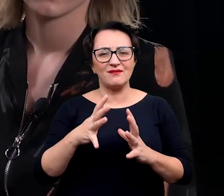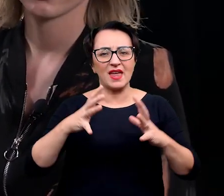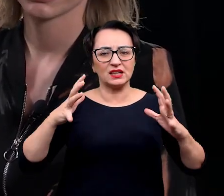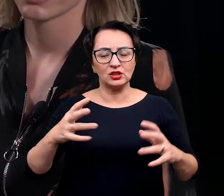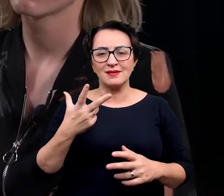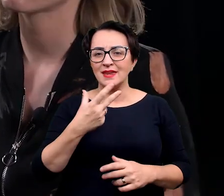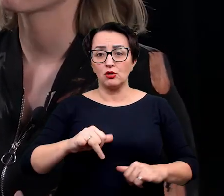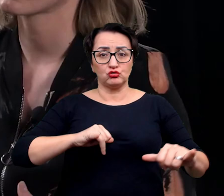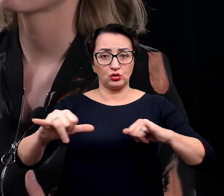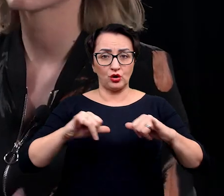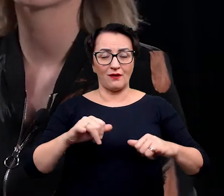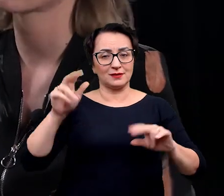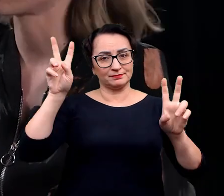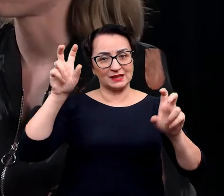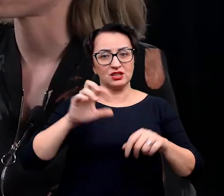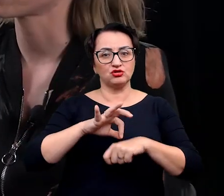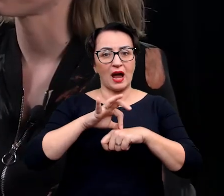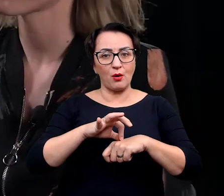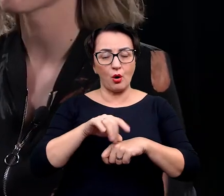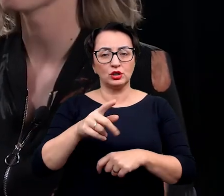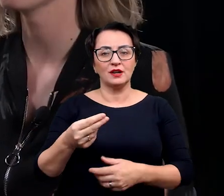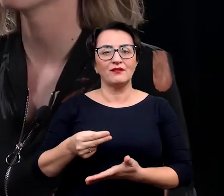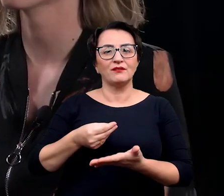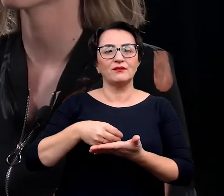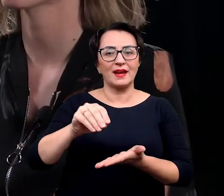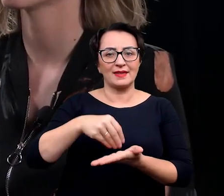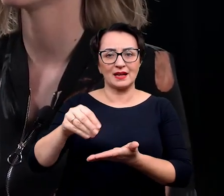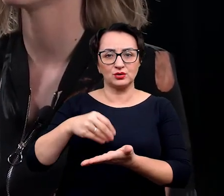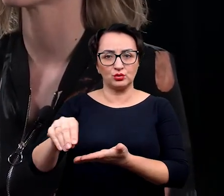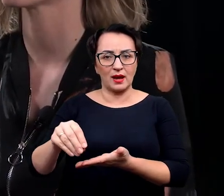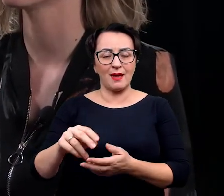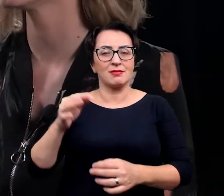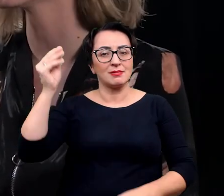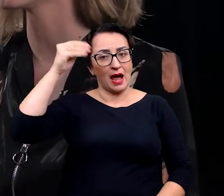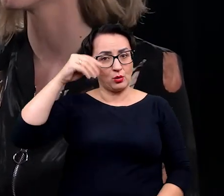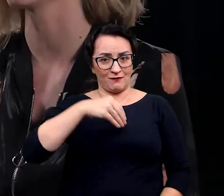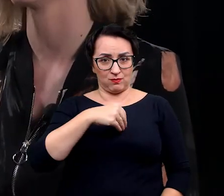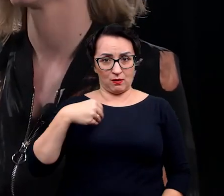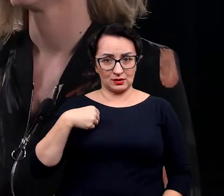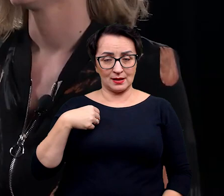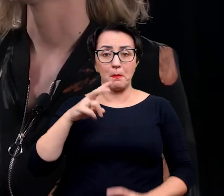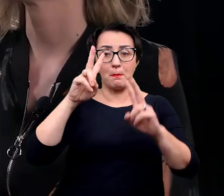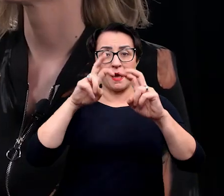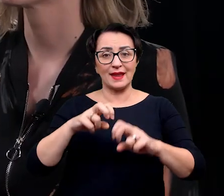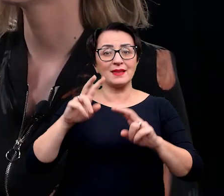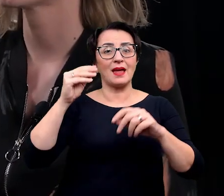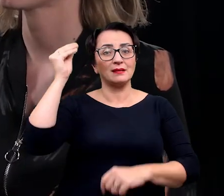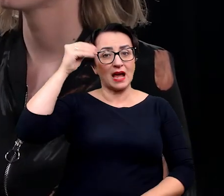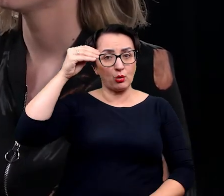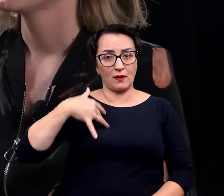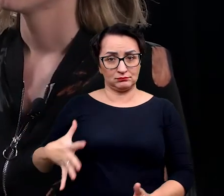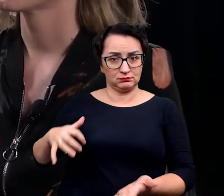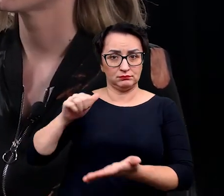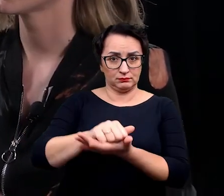ciał, które finansują naukę w Polsce i finansują badania naukowe. Natomiast od jakiegoś